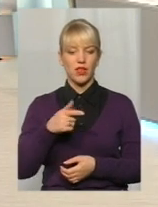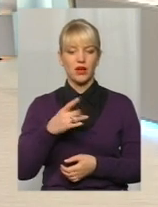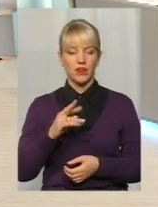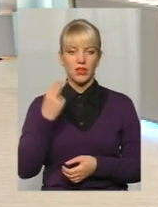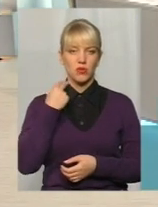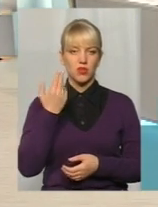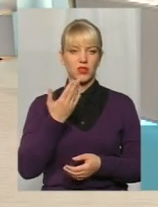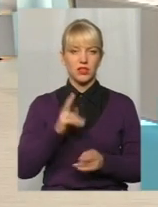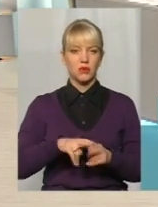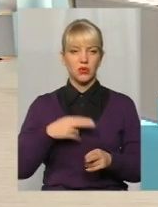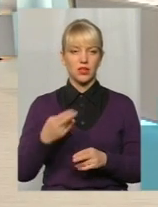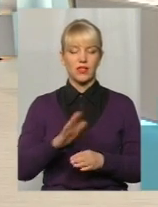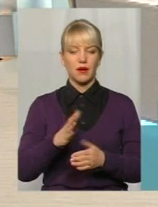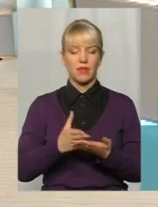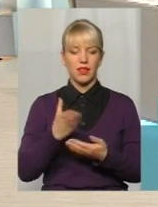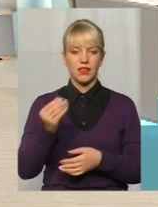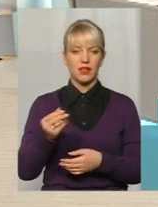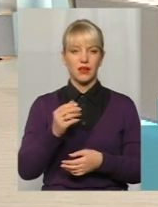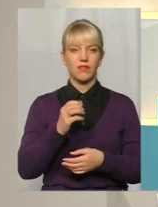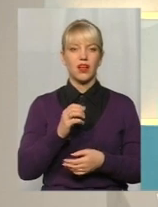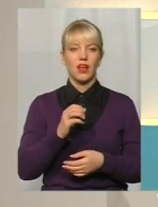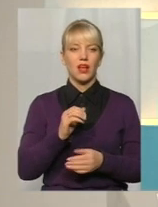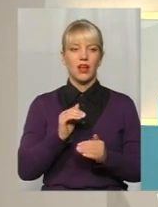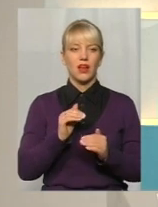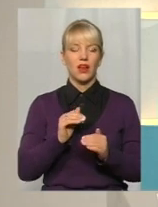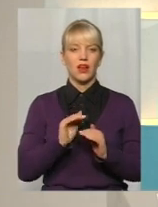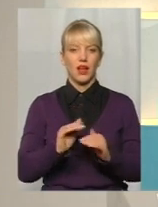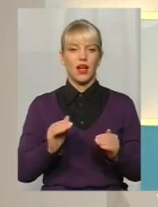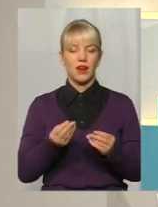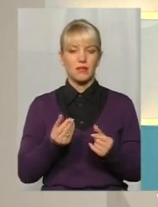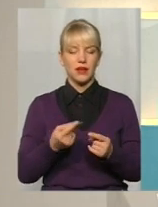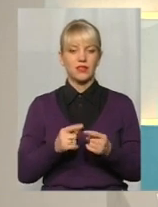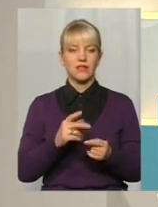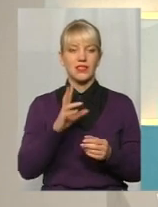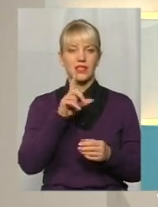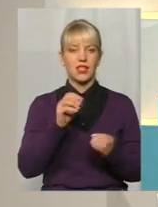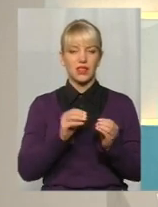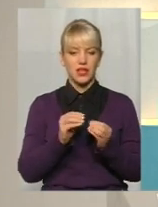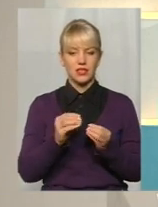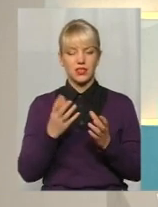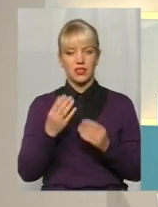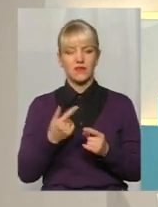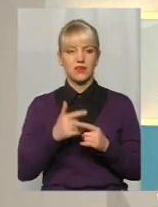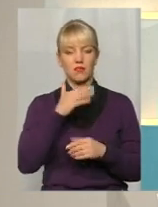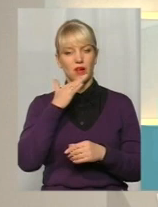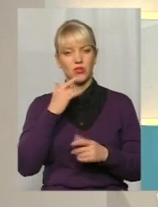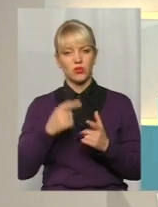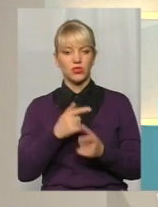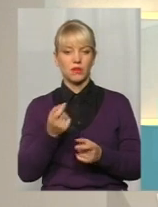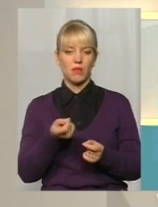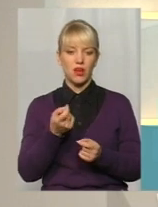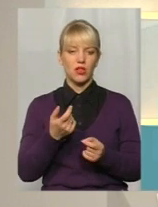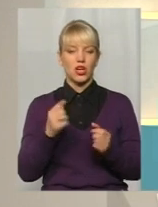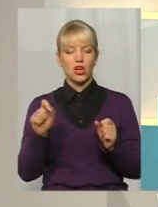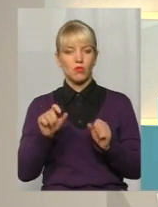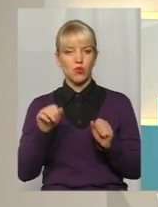погасили неплатники аліментів за 10 днів, так, наскільки я зрозуміла. Це взагалі багато чи мало? Чи є з чим порівнювати? Чи